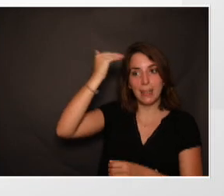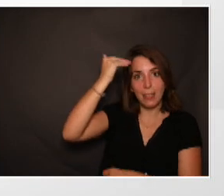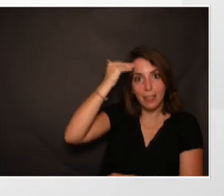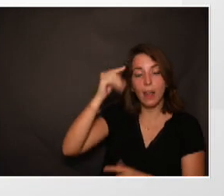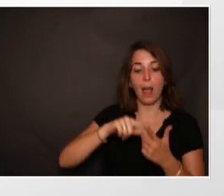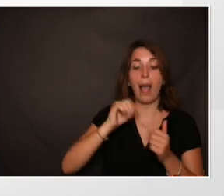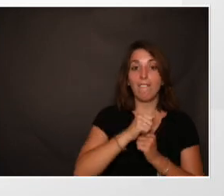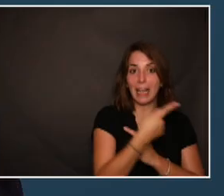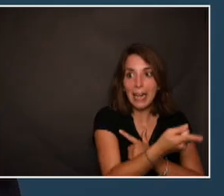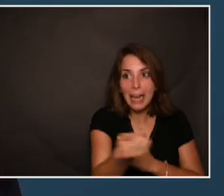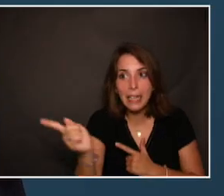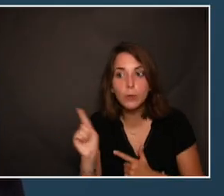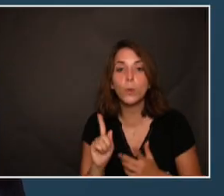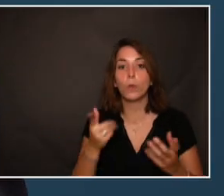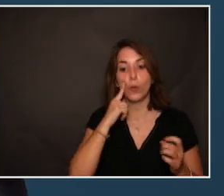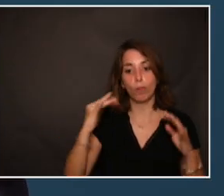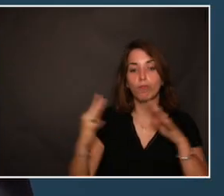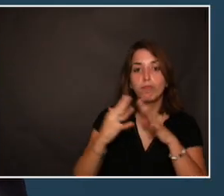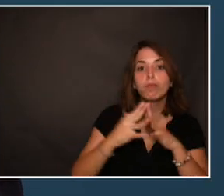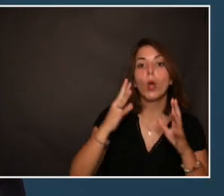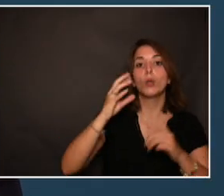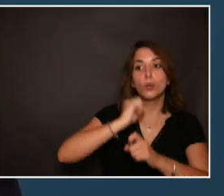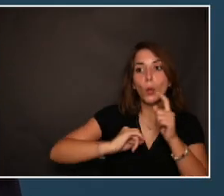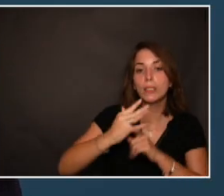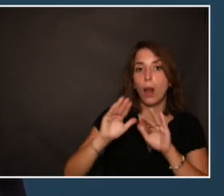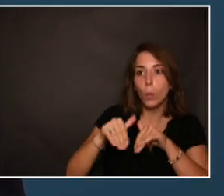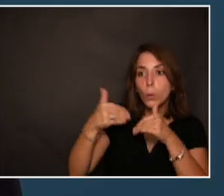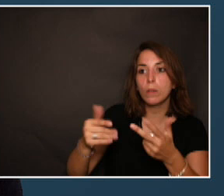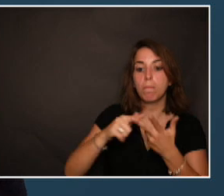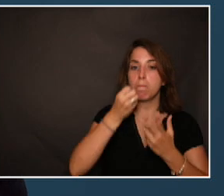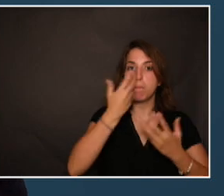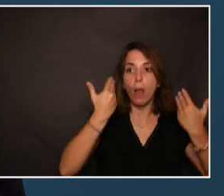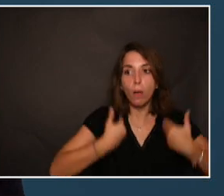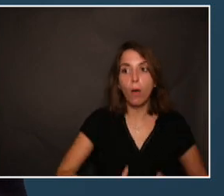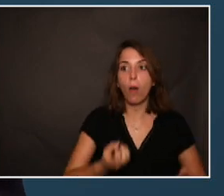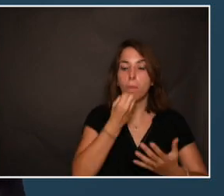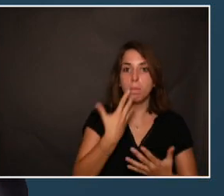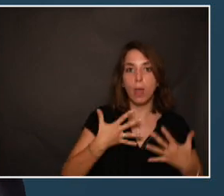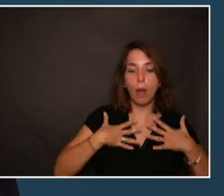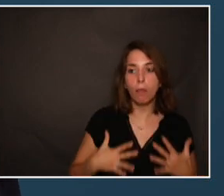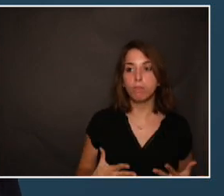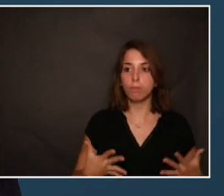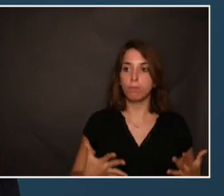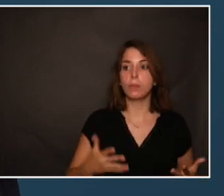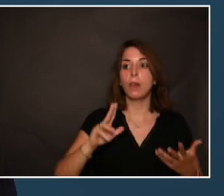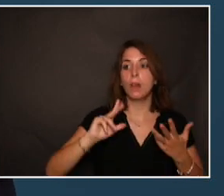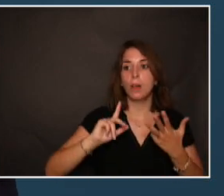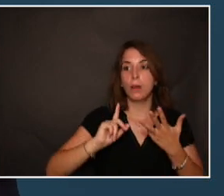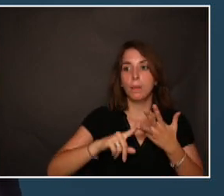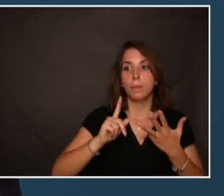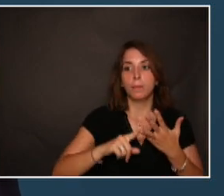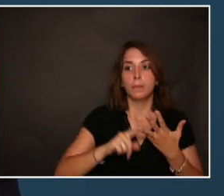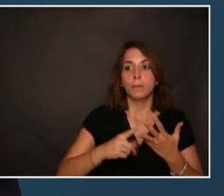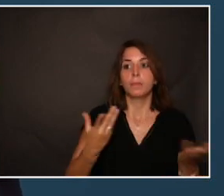avec les autres, garder une activité sociale. Trois, être bien dans mon corps, garder une activité physique. Quatrièmement, et on en a